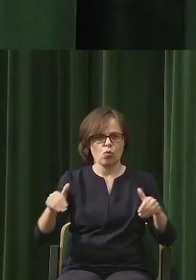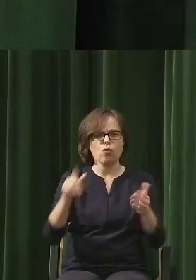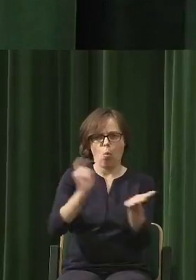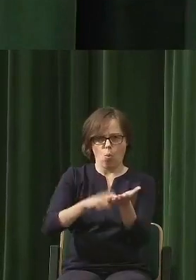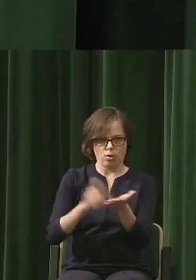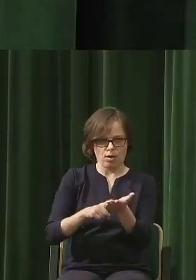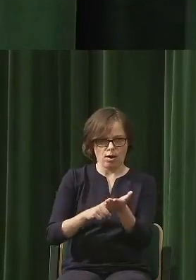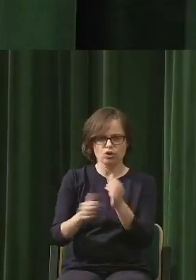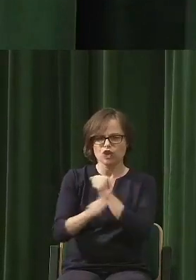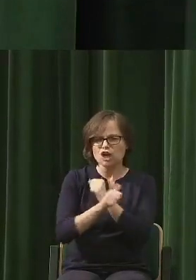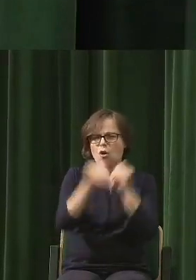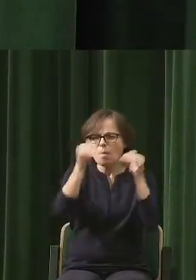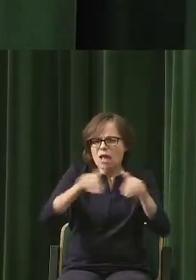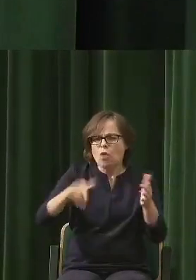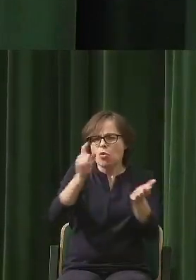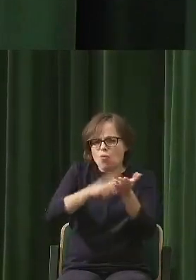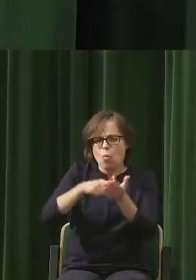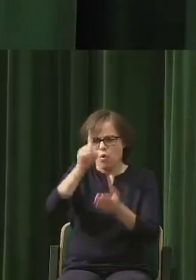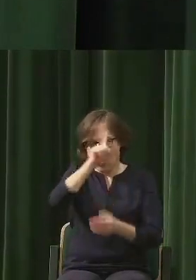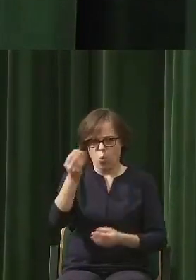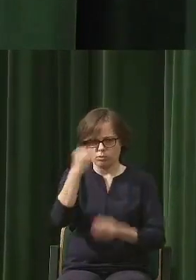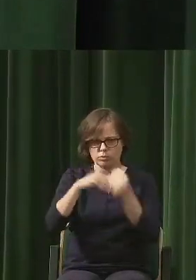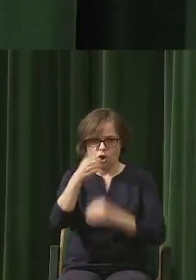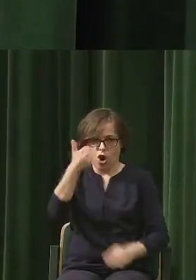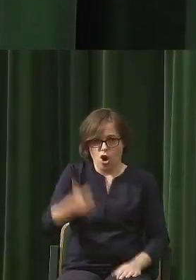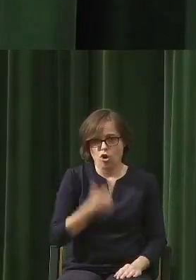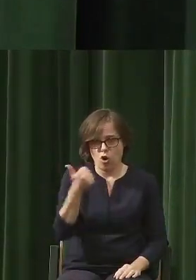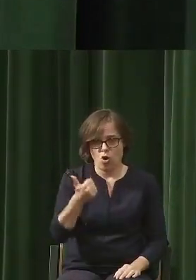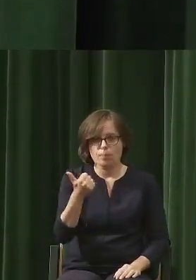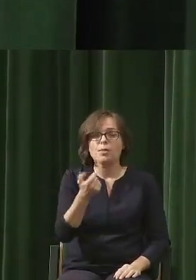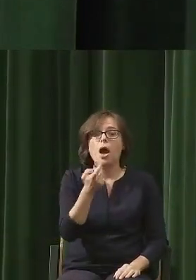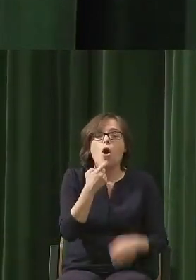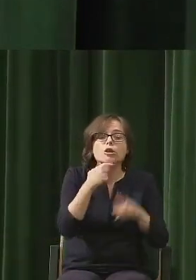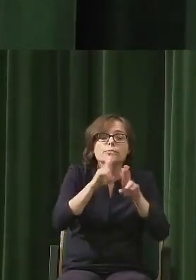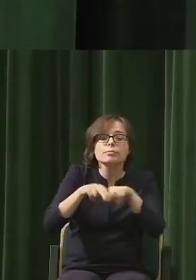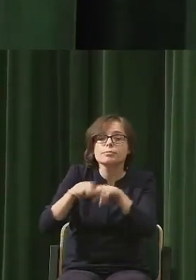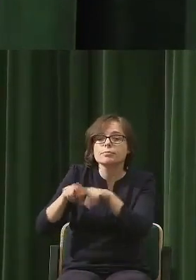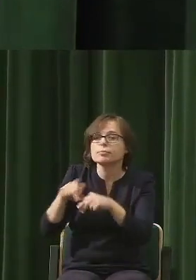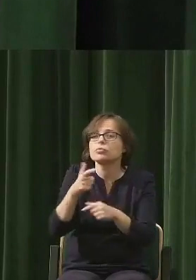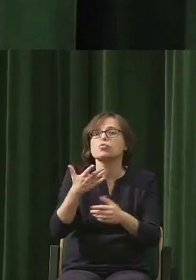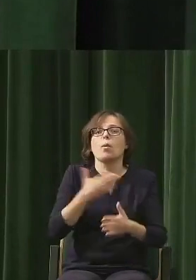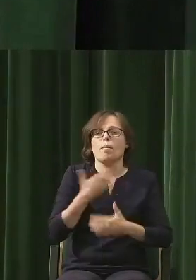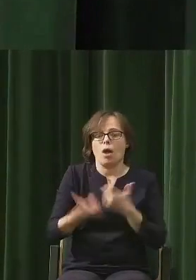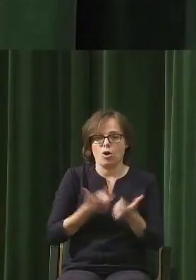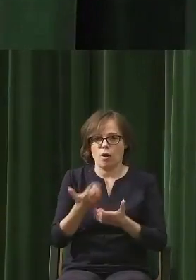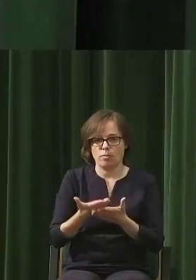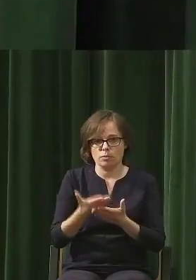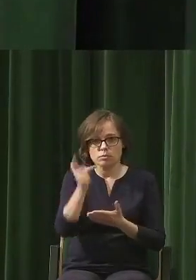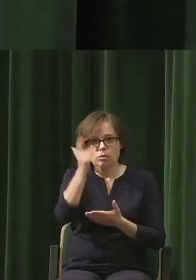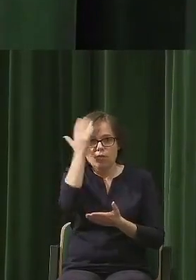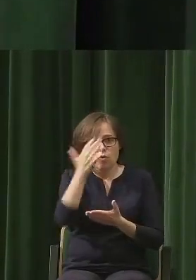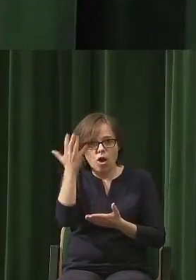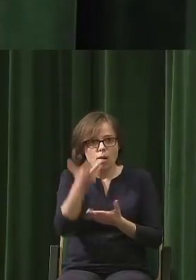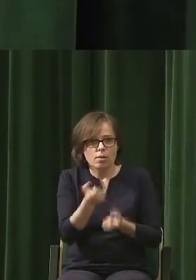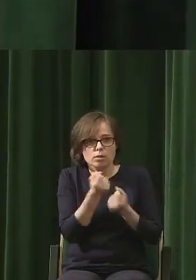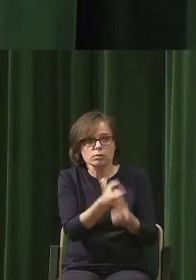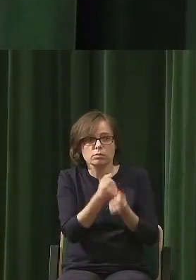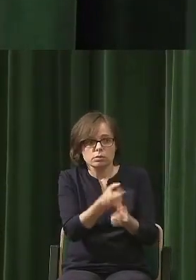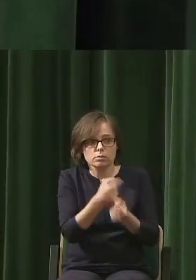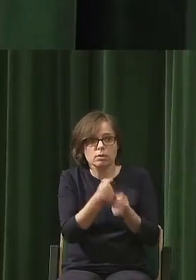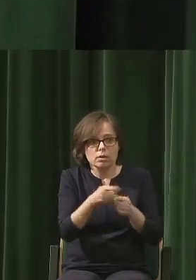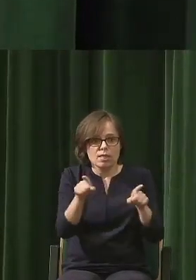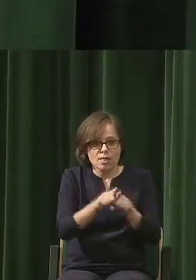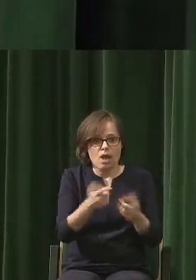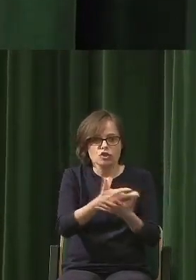To pozostałości tych 60 miliardów kurczaków to po prostu są potężne warstwy geologiczne, które zostaną też